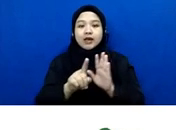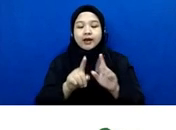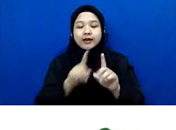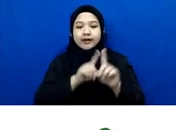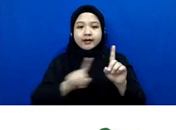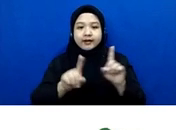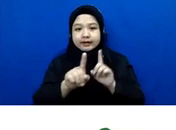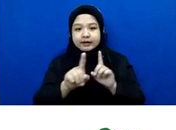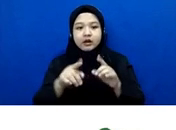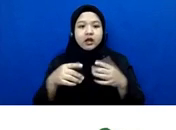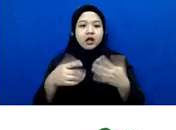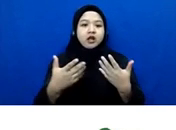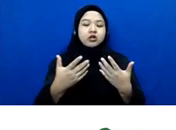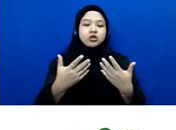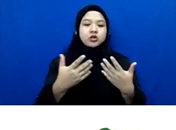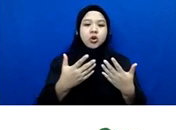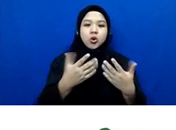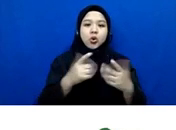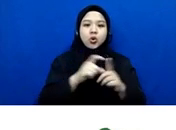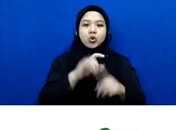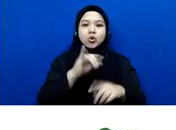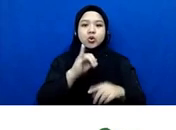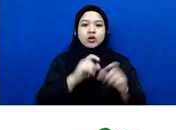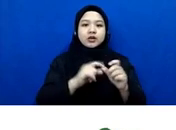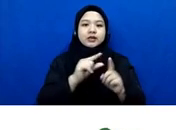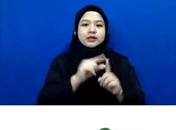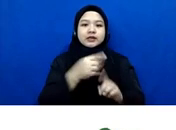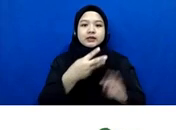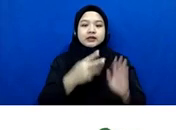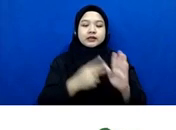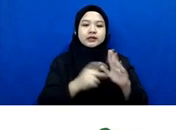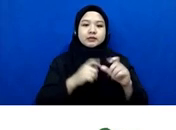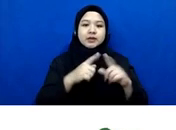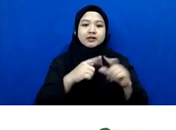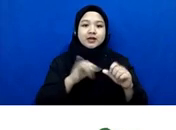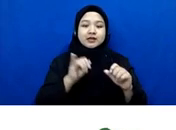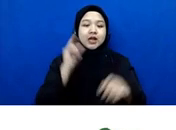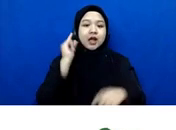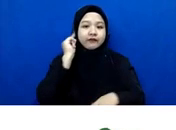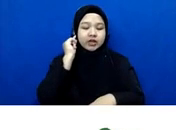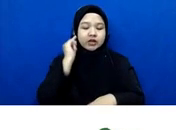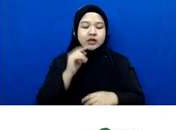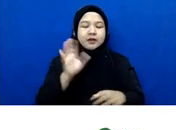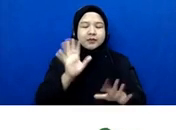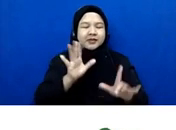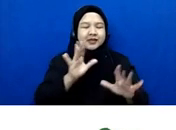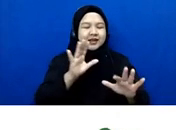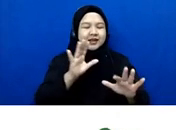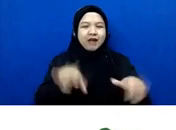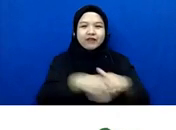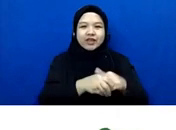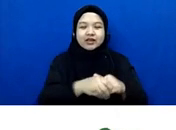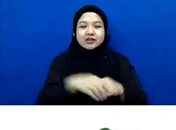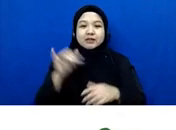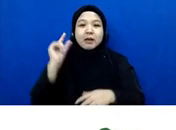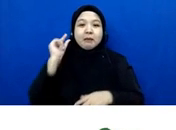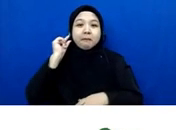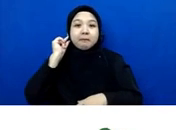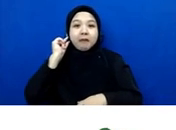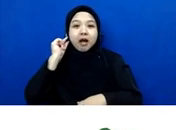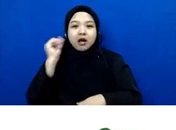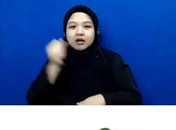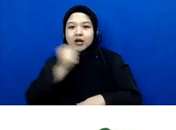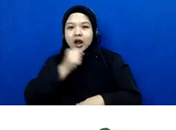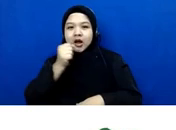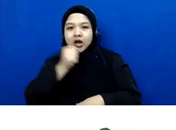dispensasi kawin terus tadi seperti yang disebut oleh Mbak Liraka juga penetapan hak waris ya nah